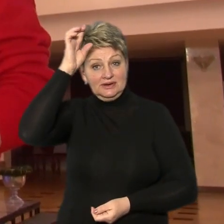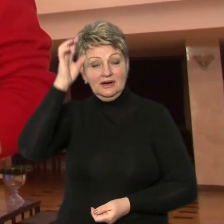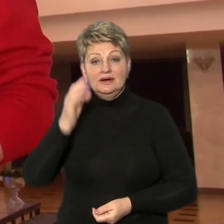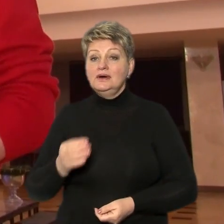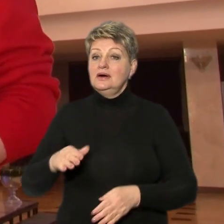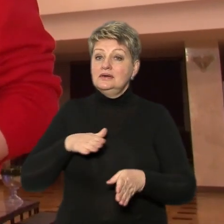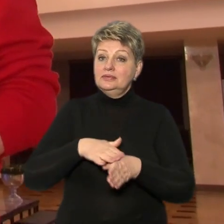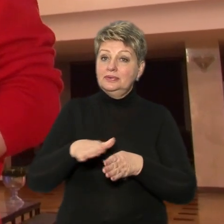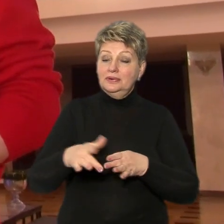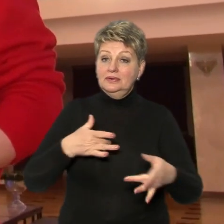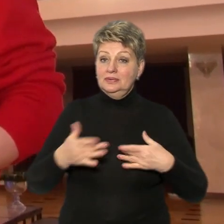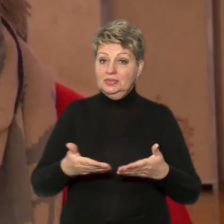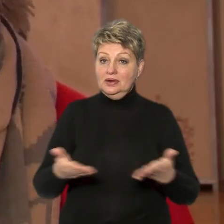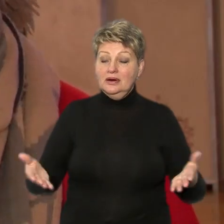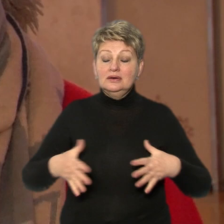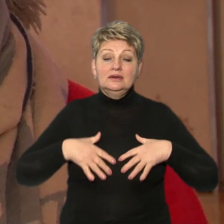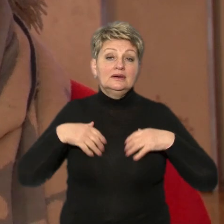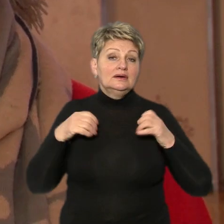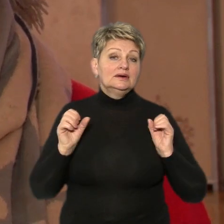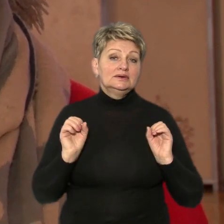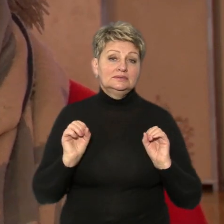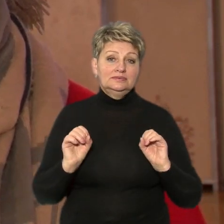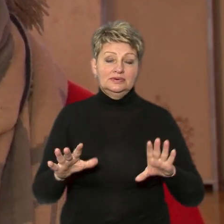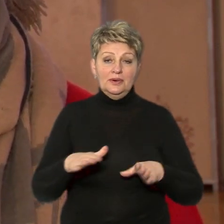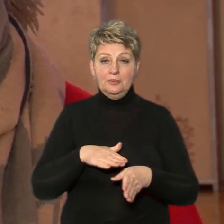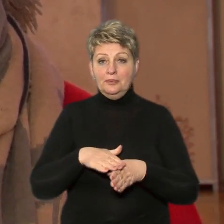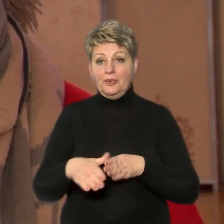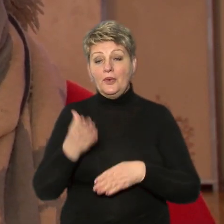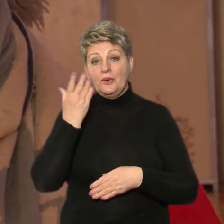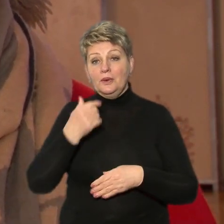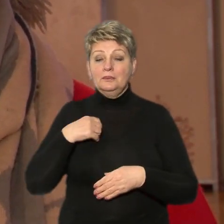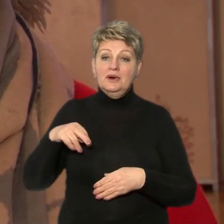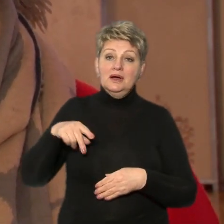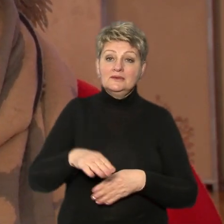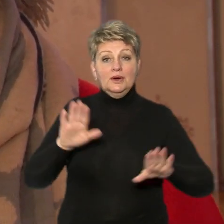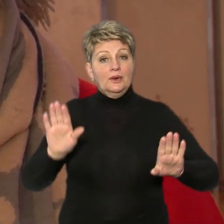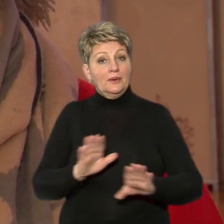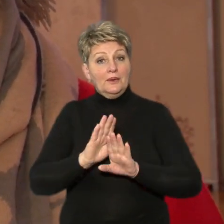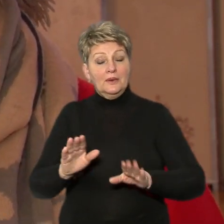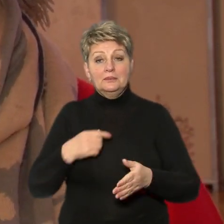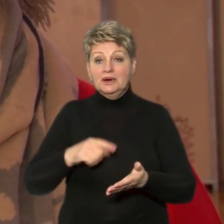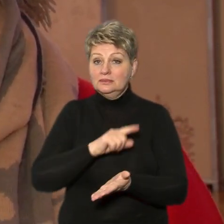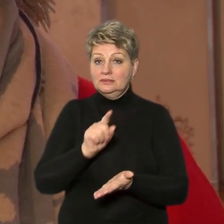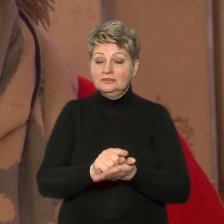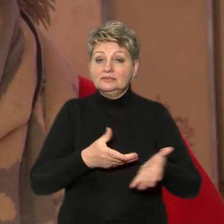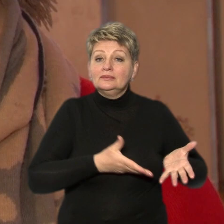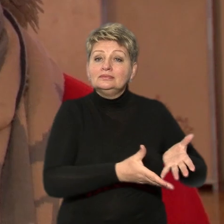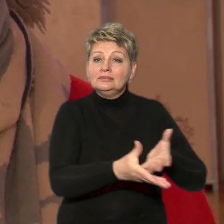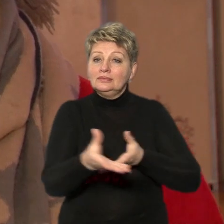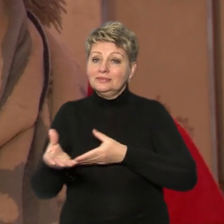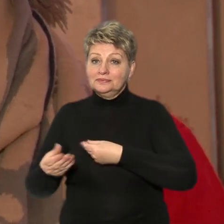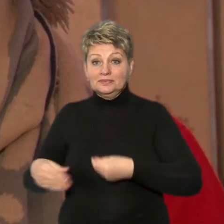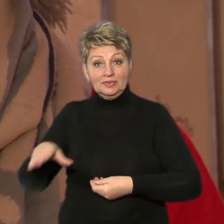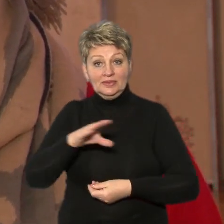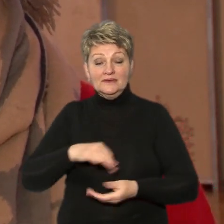розповідає, викладається наповно. Коли ми виходимо як колядники, ми повинні зарядити своєю енергетикою всіх присутніх.